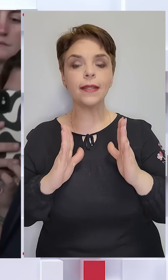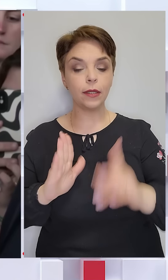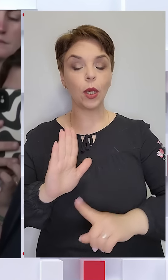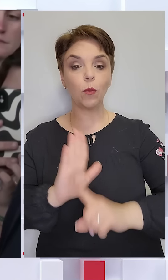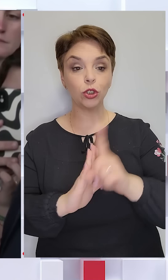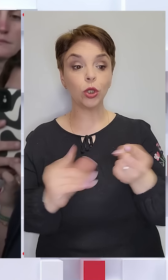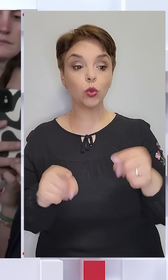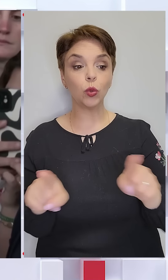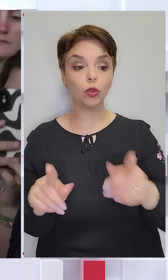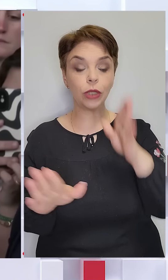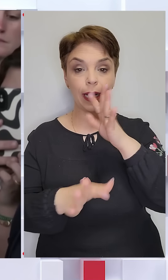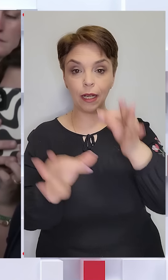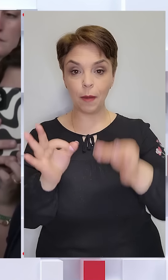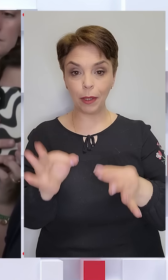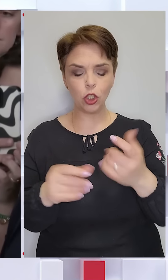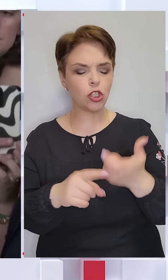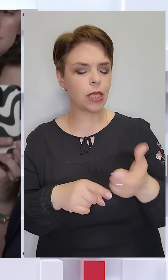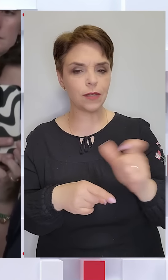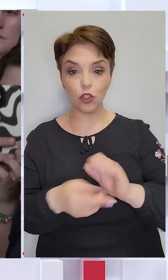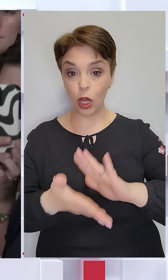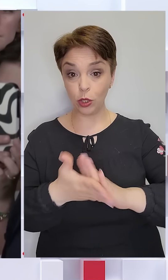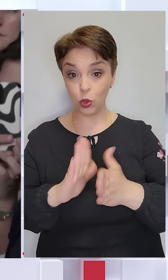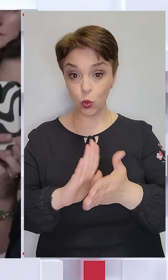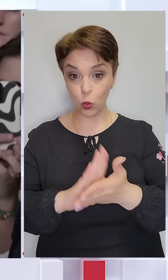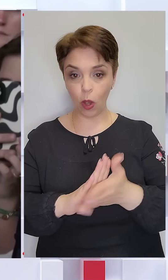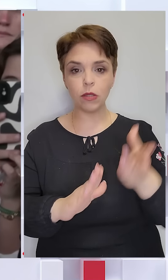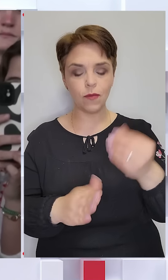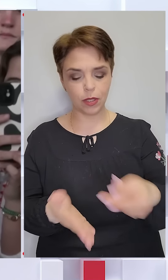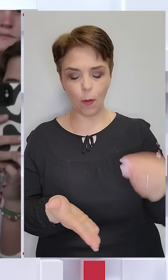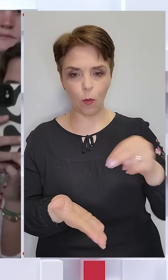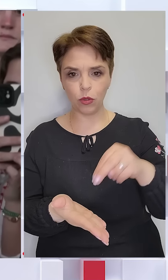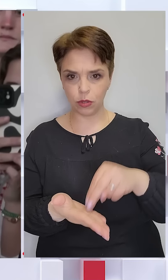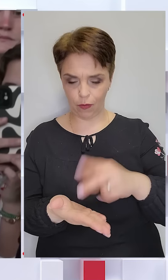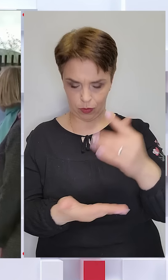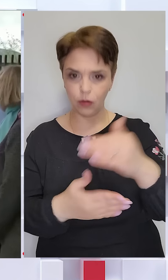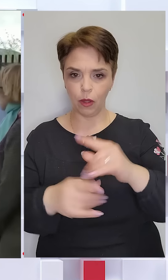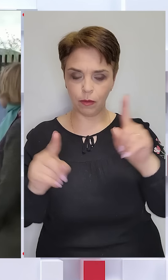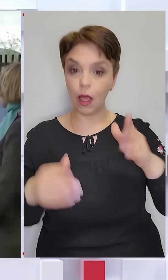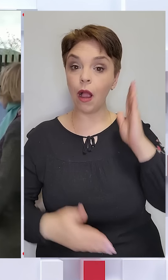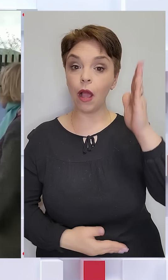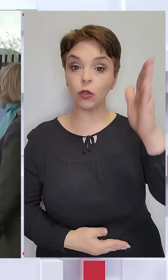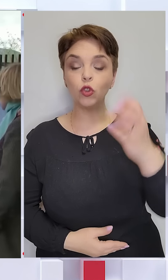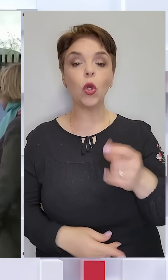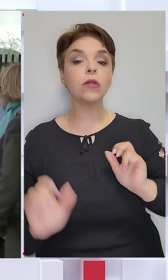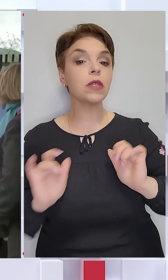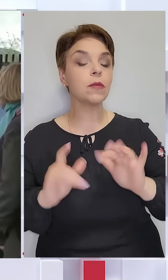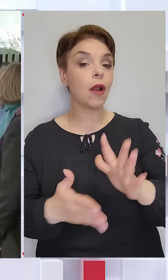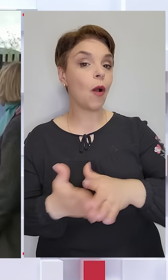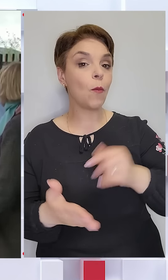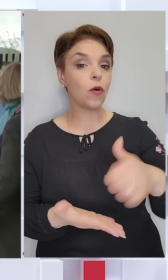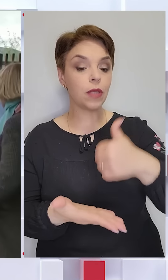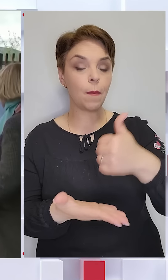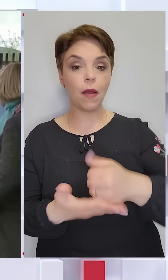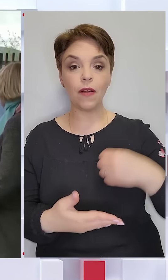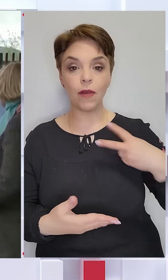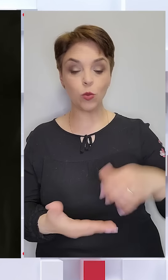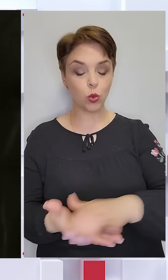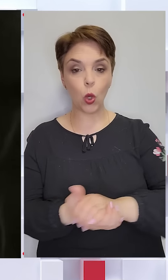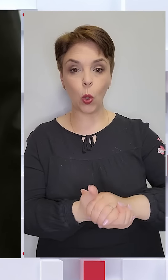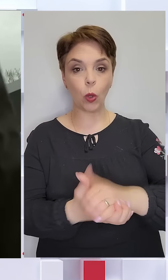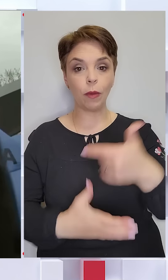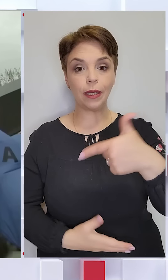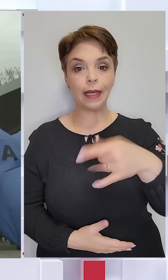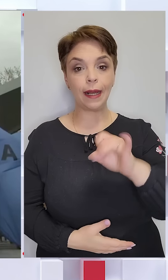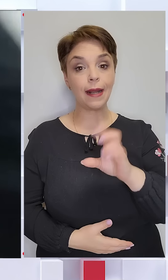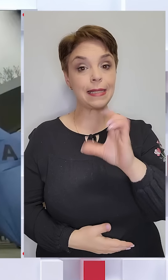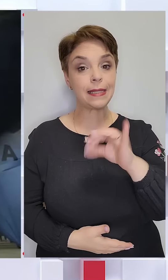початок, тому що в кліматичній надзвичайній ситуації усе поставлено на карту. Іще одна справа – позов мера французької громади Гран